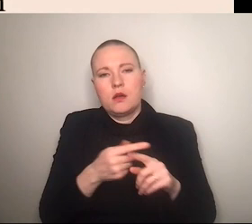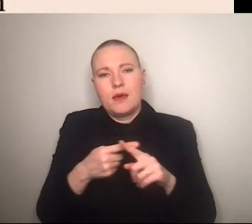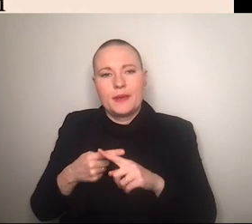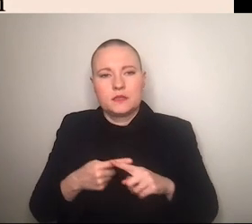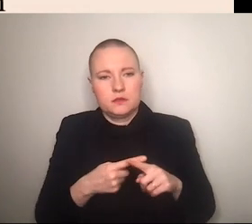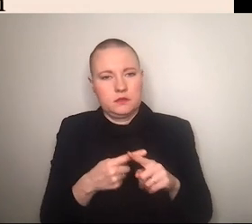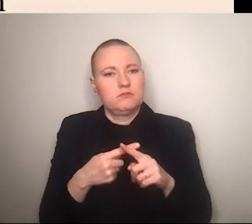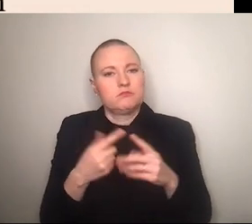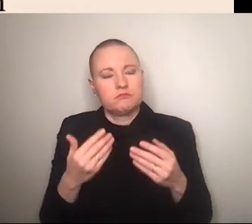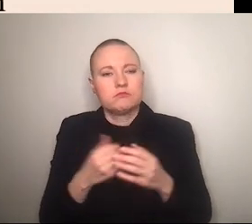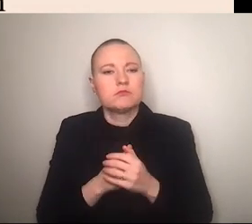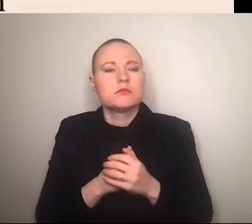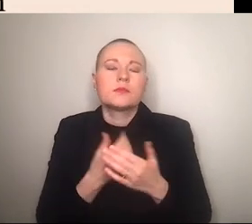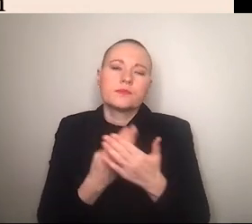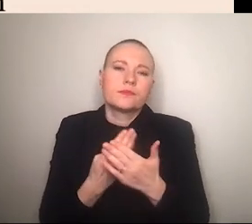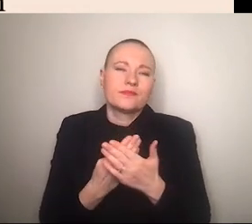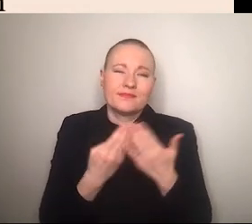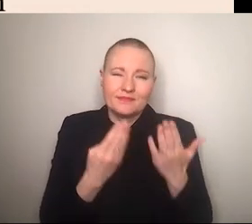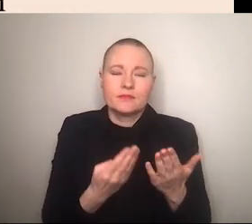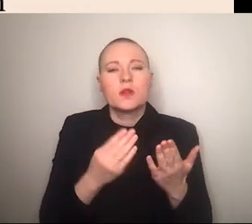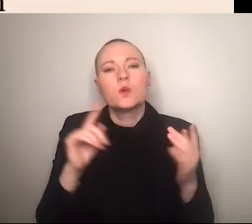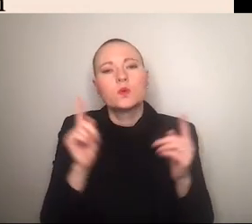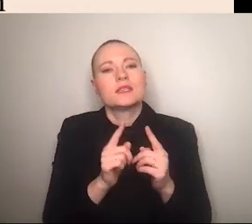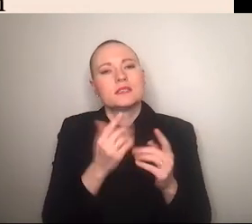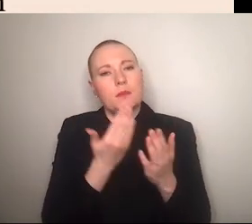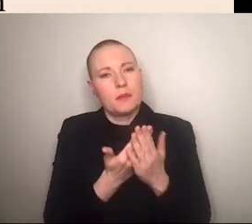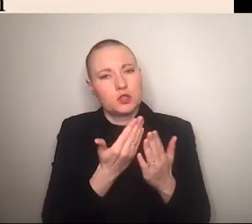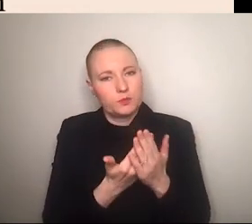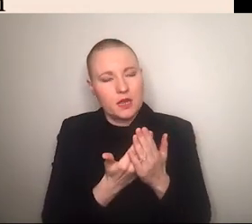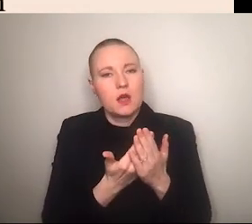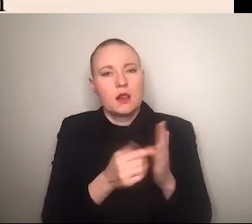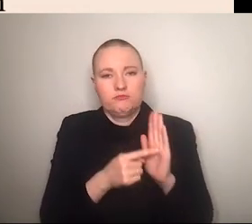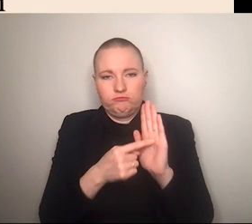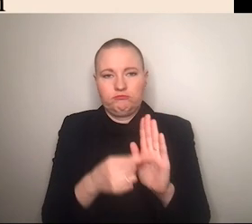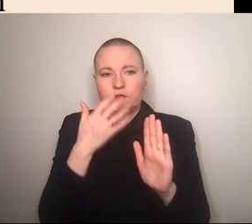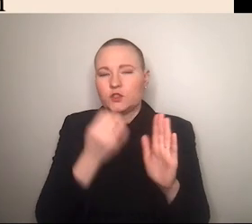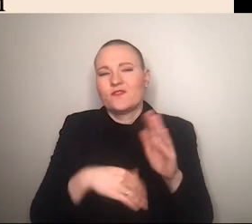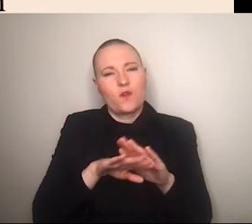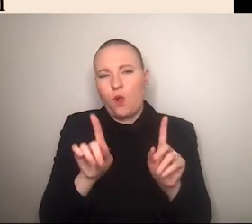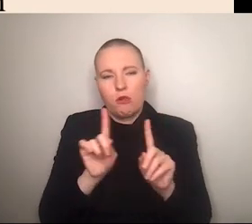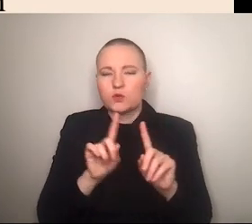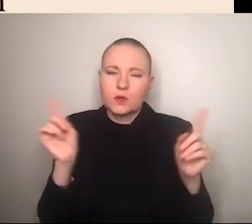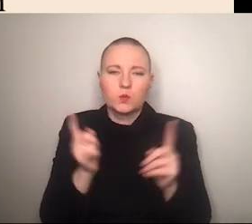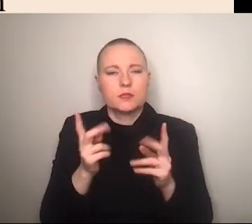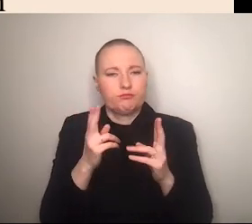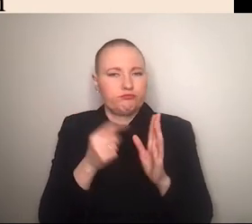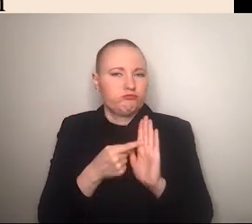auch hier würde ich kurz ein beispiel anspielen aber nicht vollständig laufen lassen einfach um es zu verdeutlichen wie so ein inhalt